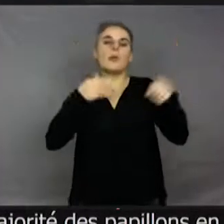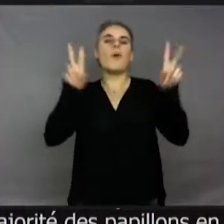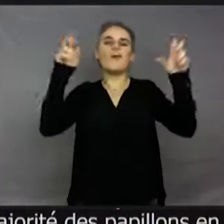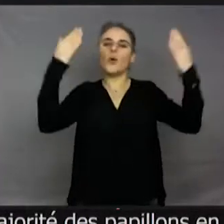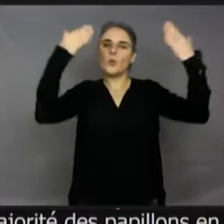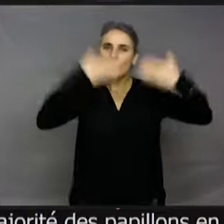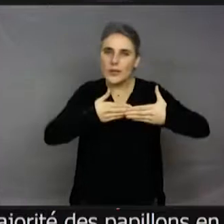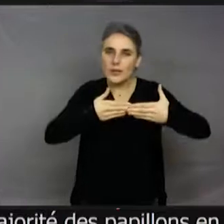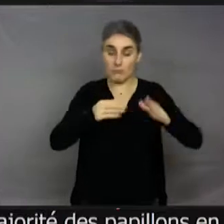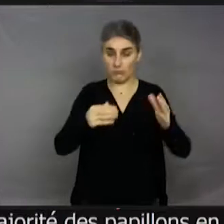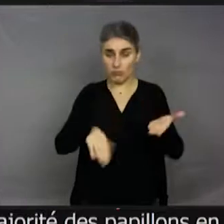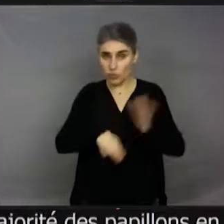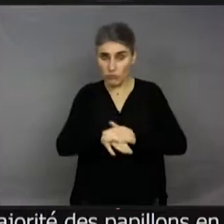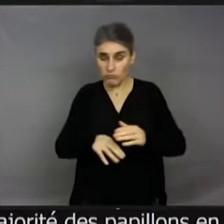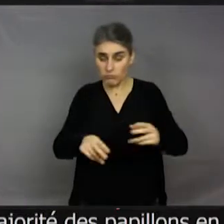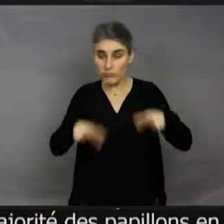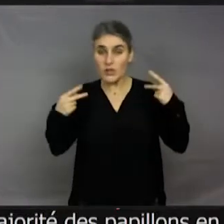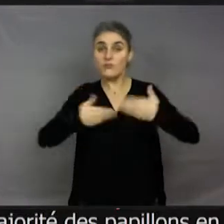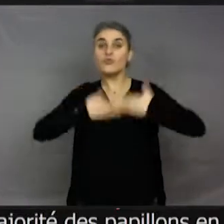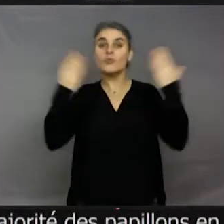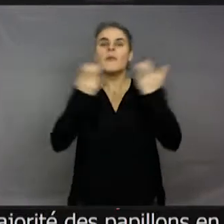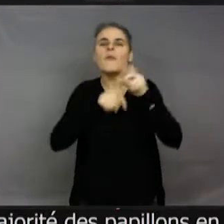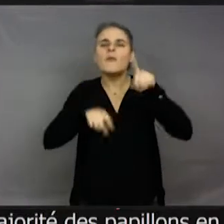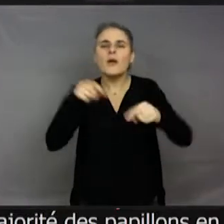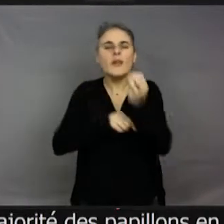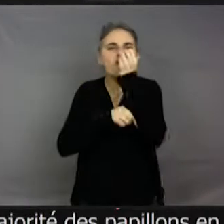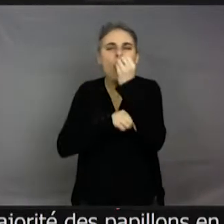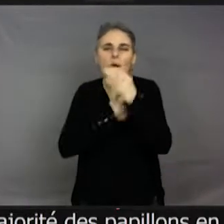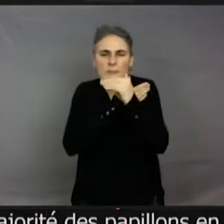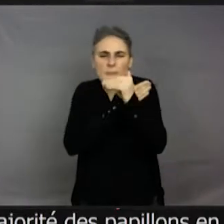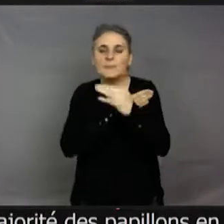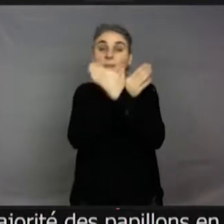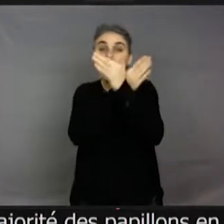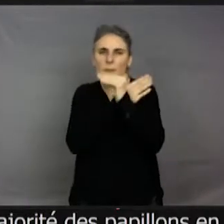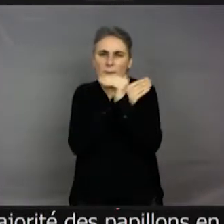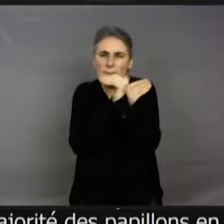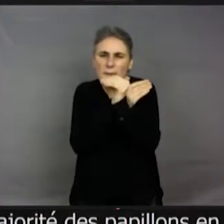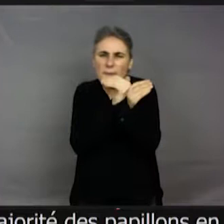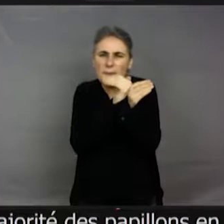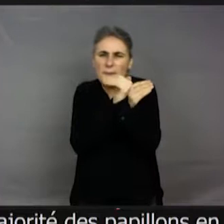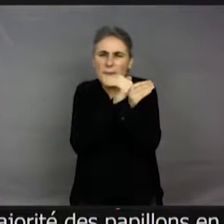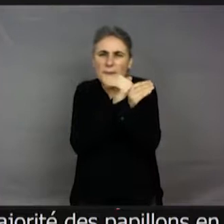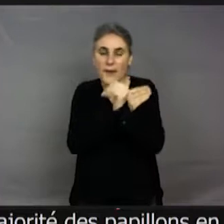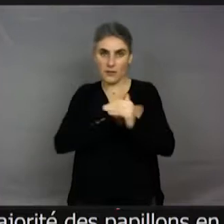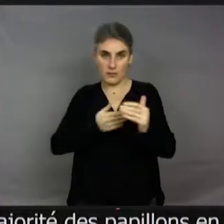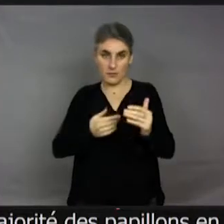petits papillons colibris que vous voyez devant les fleurs. Bon, ils sont classés dans les papillons dits de nuit, mais ils volent de jour.